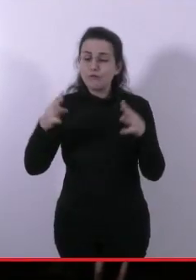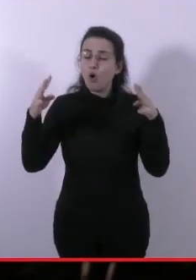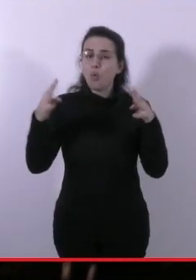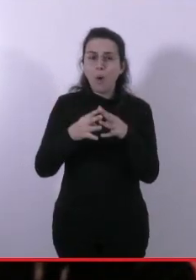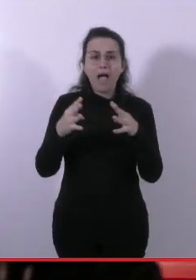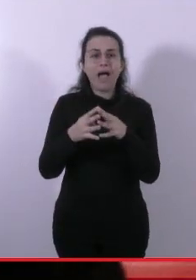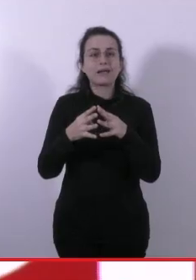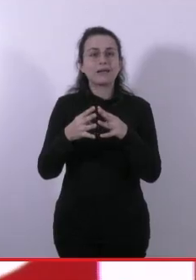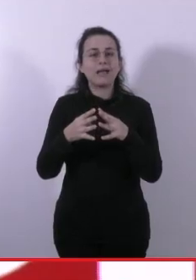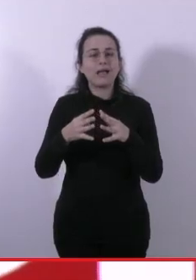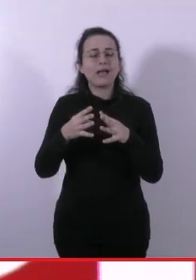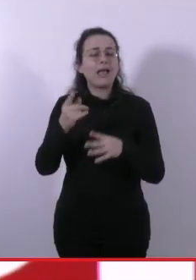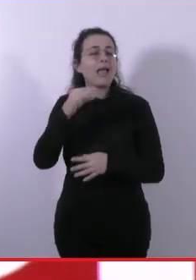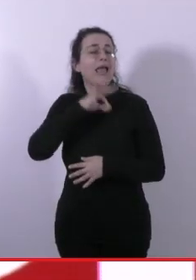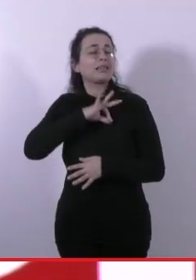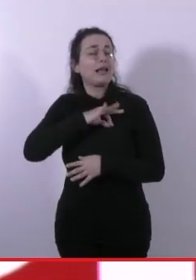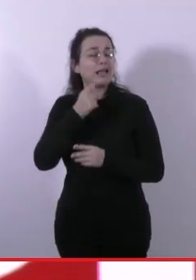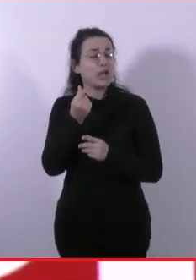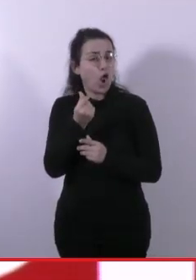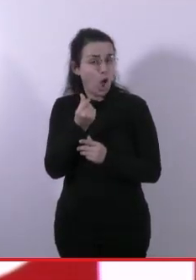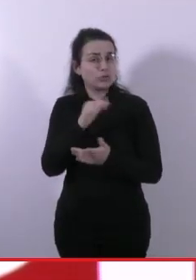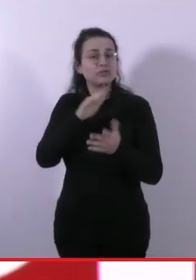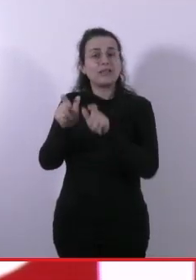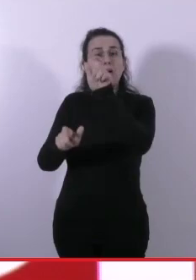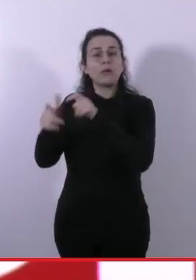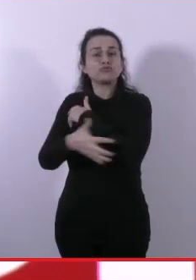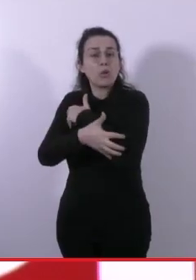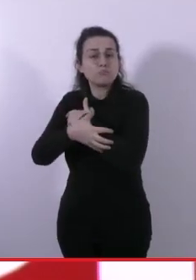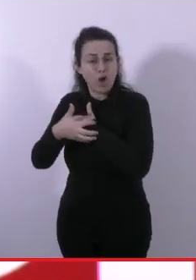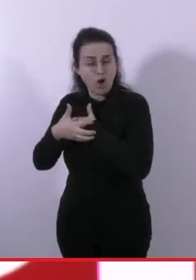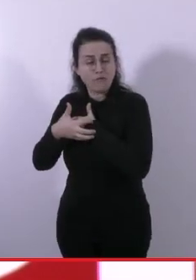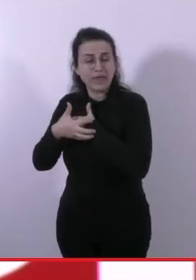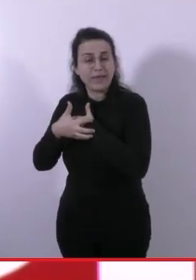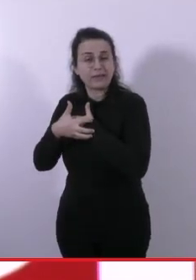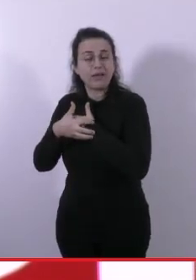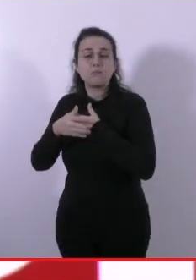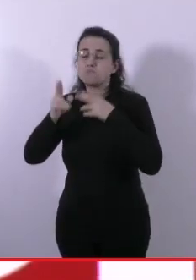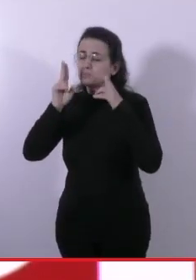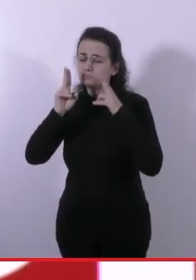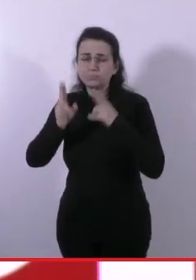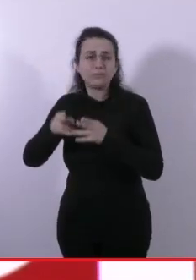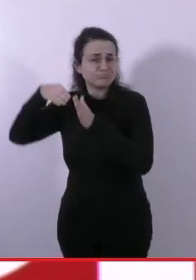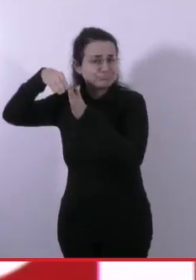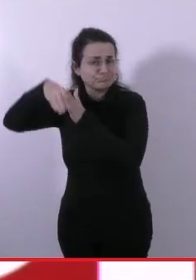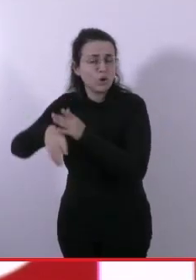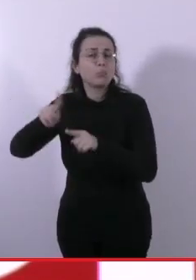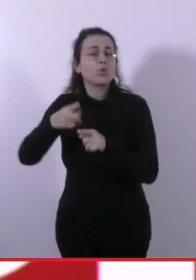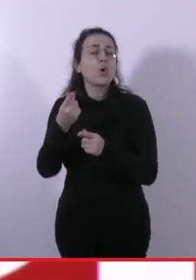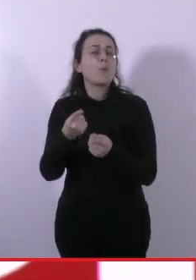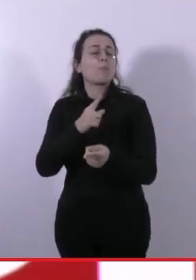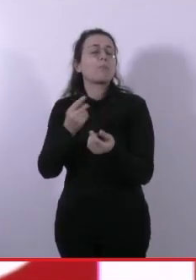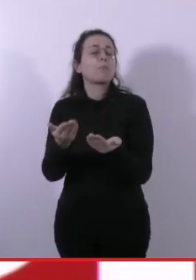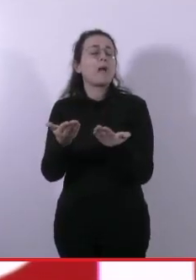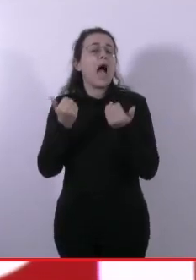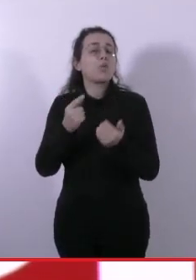potenti per interessi economici e le pagano i poveri sotto forma di vita umana e di ulteriore perdita di potere d'acquisto. Da sempre,